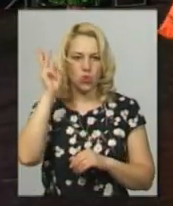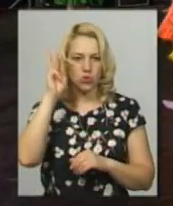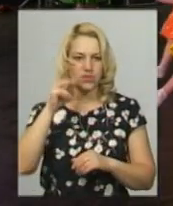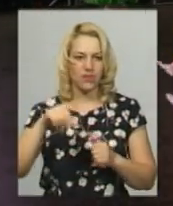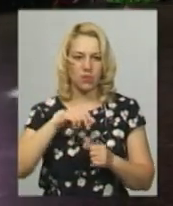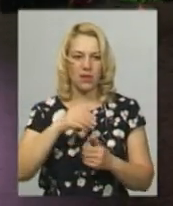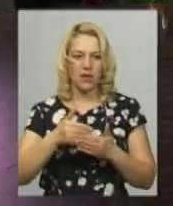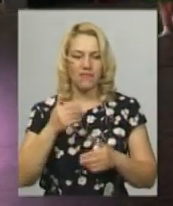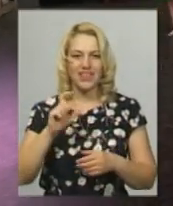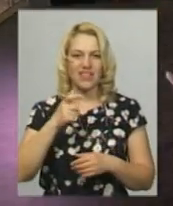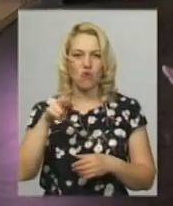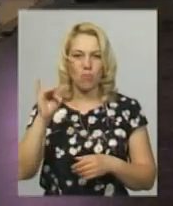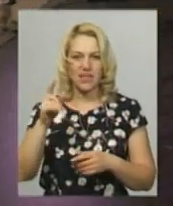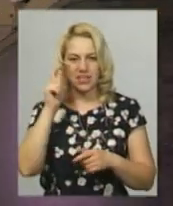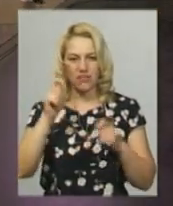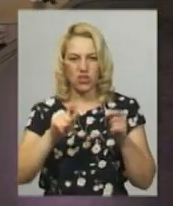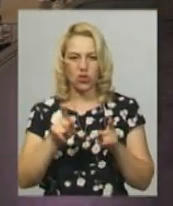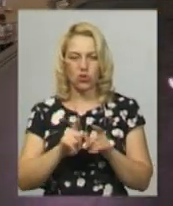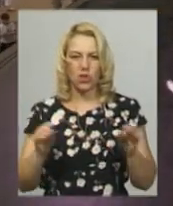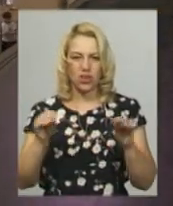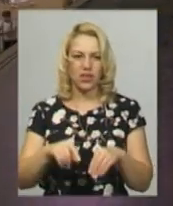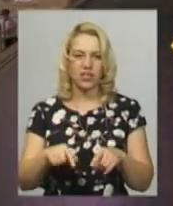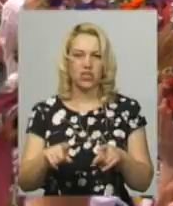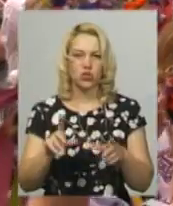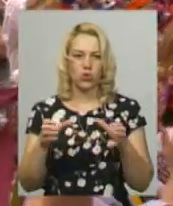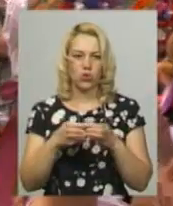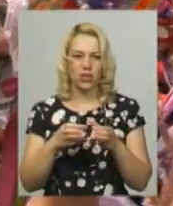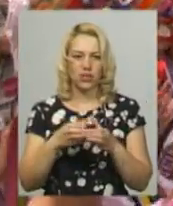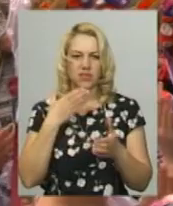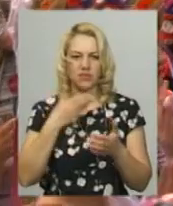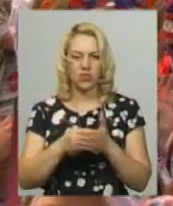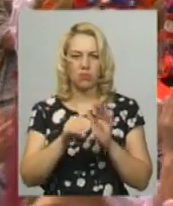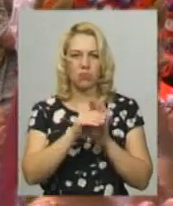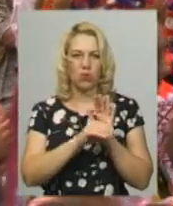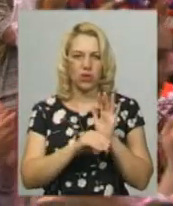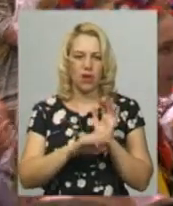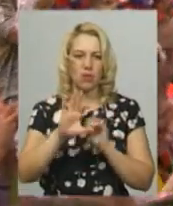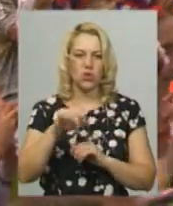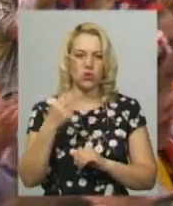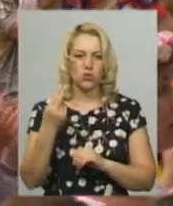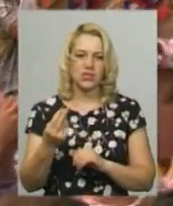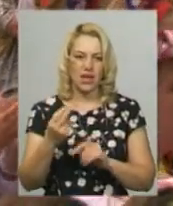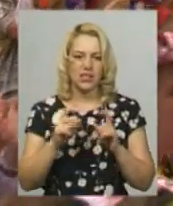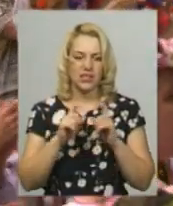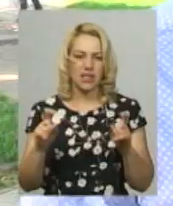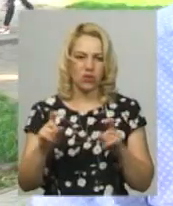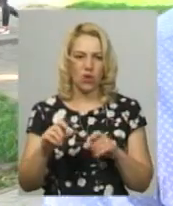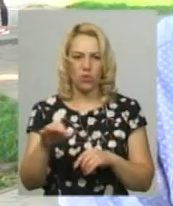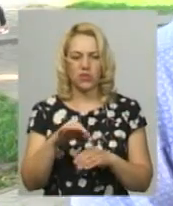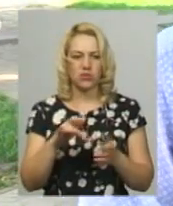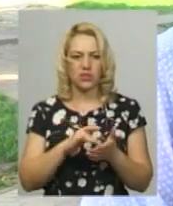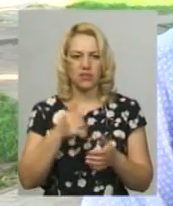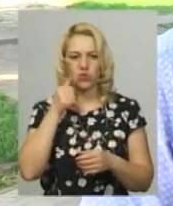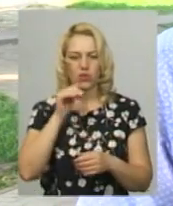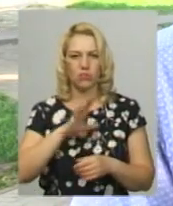Від європейських фестивалів сюди додали те, що колективи виступають зі своїми програмами і у соціальних закладах обласного центру. Вчора